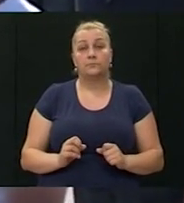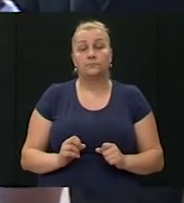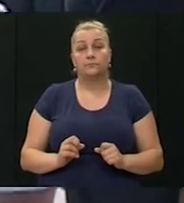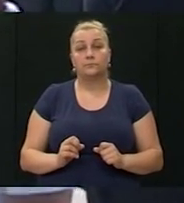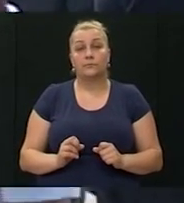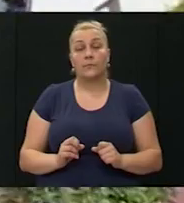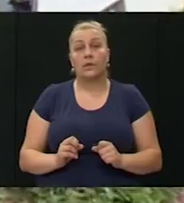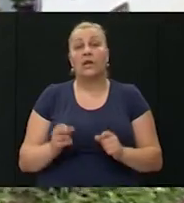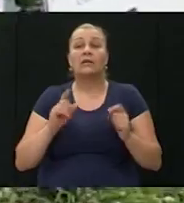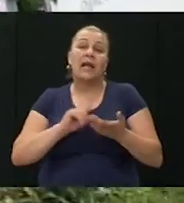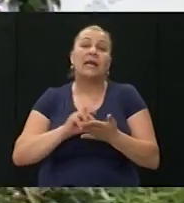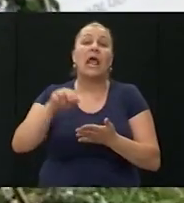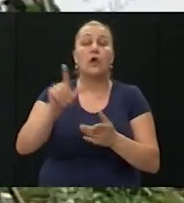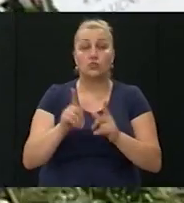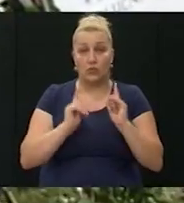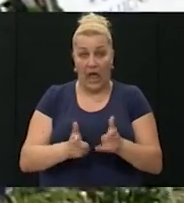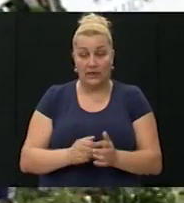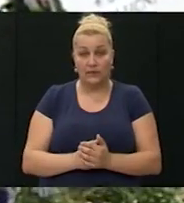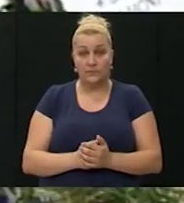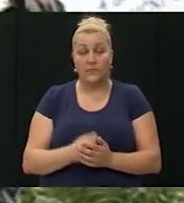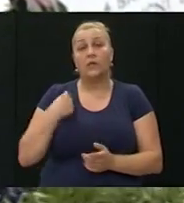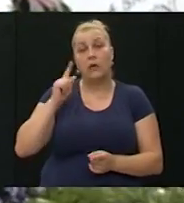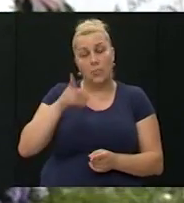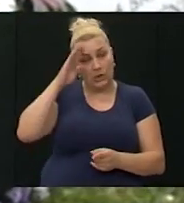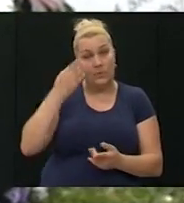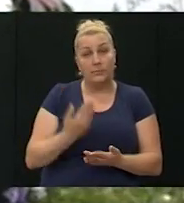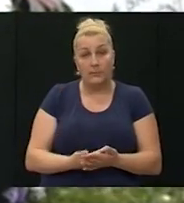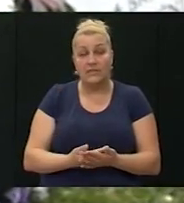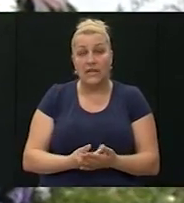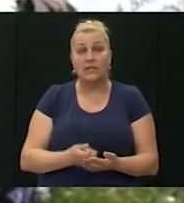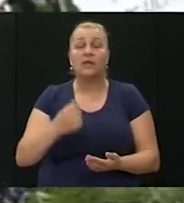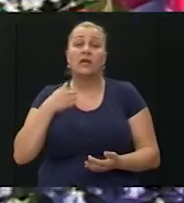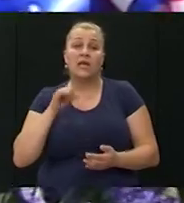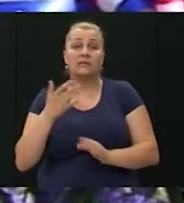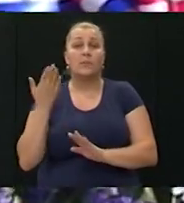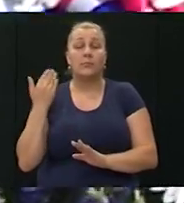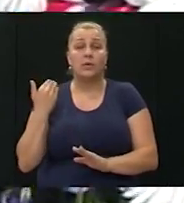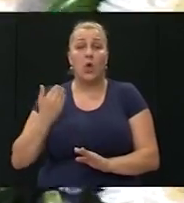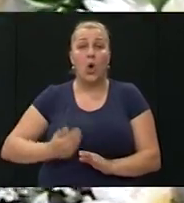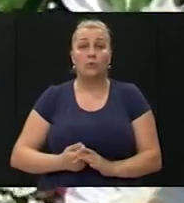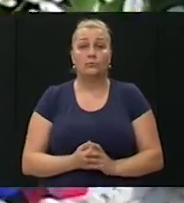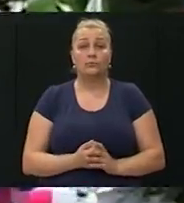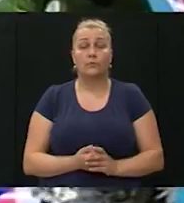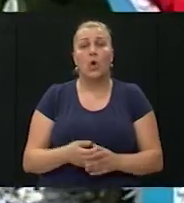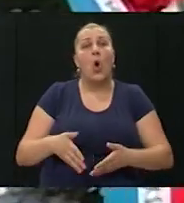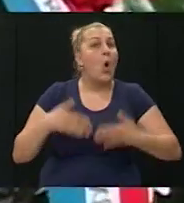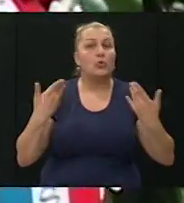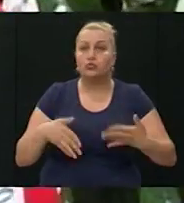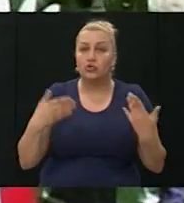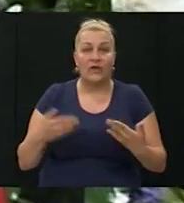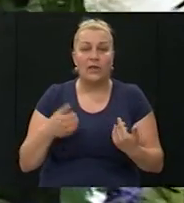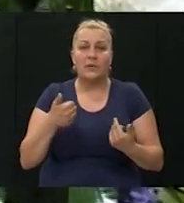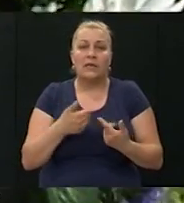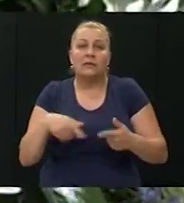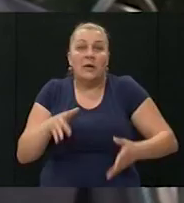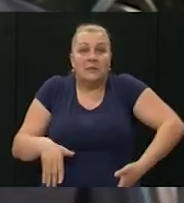rat i moram priznati da sam bio oduševljen